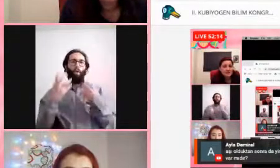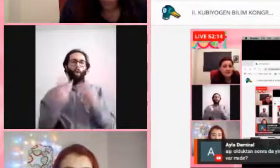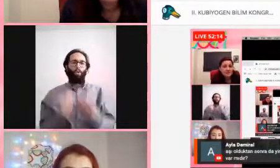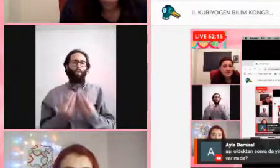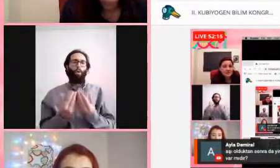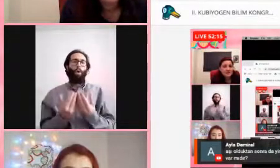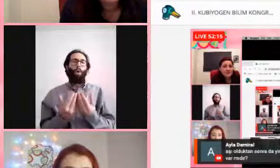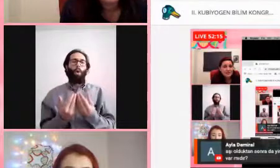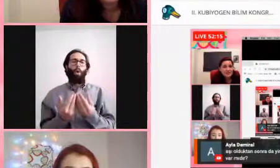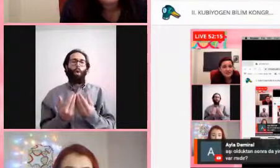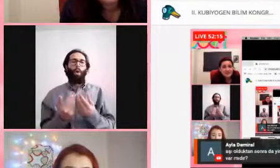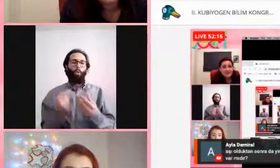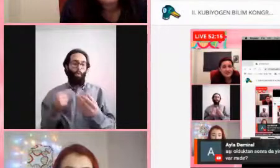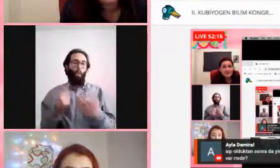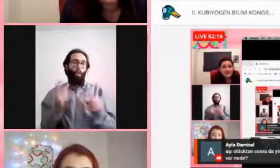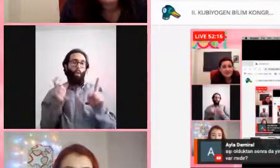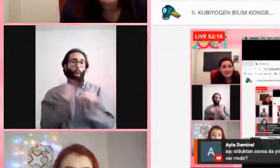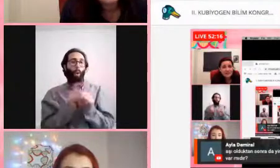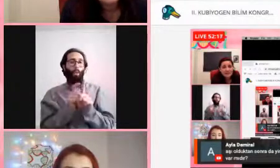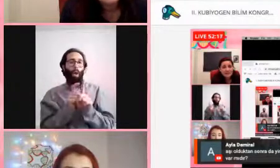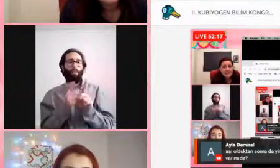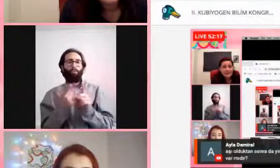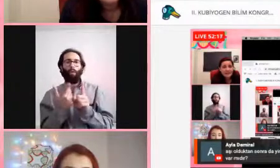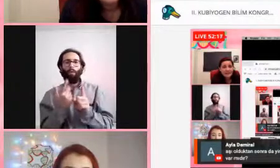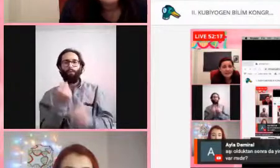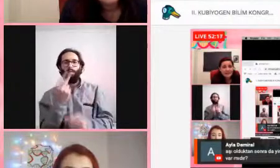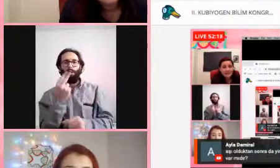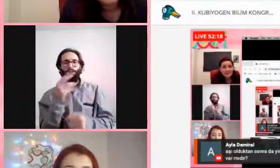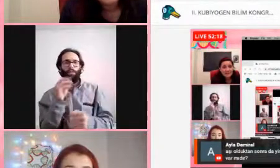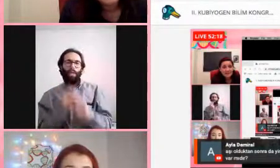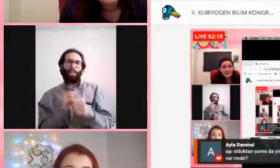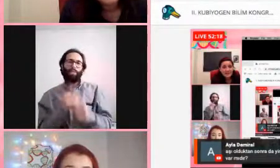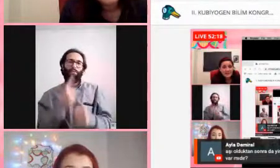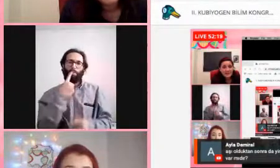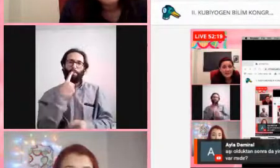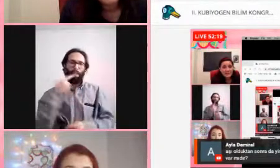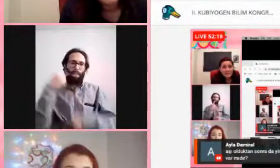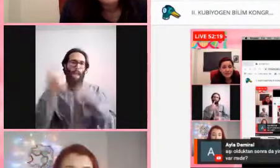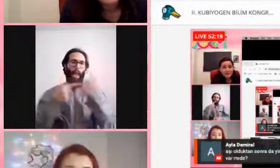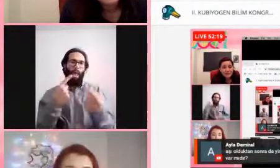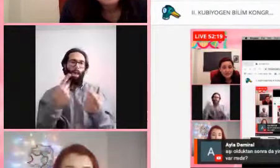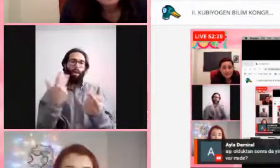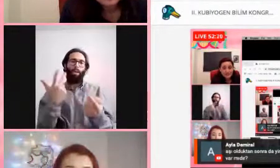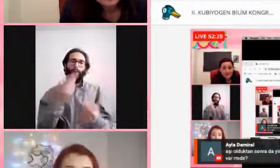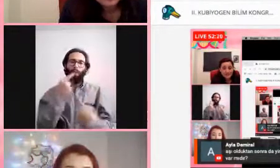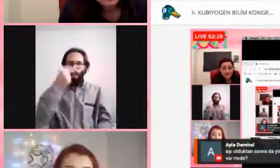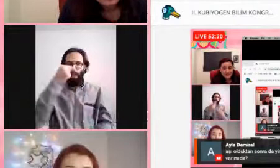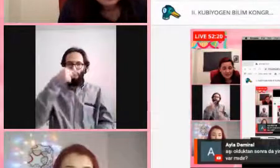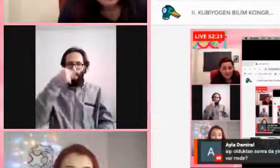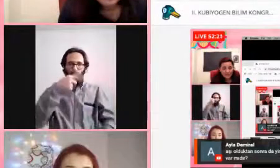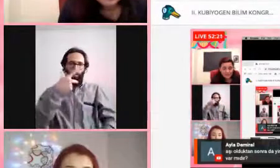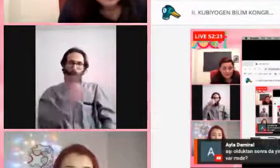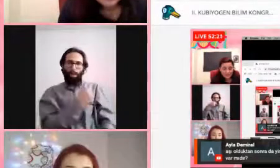virüsler virüslerde genellikle bir yıl aslında hani grip aşısı gibi her sene yapılıyor grip aşısı da